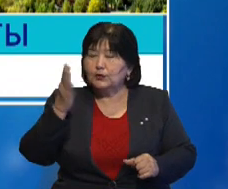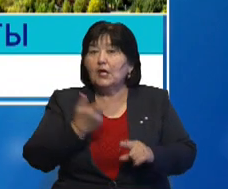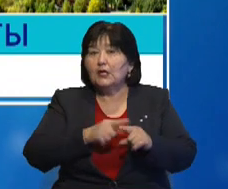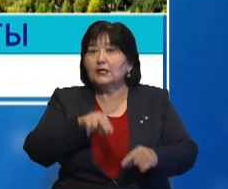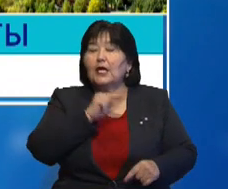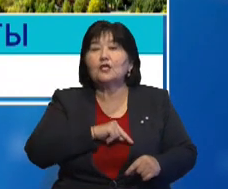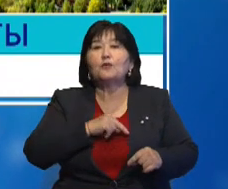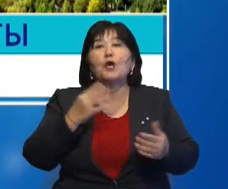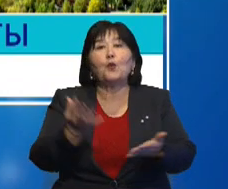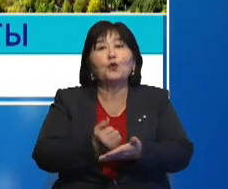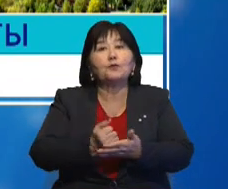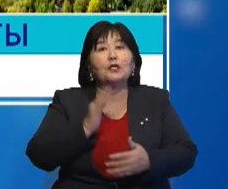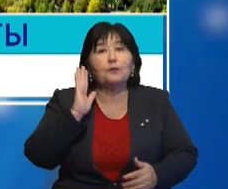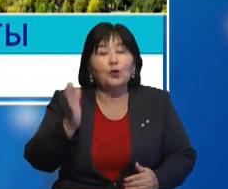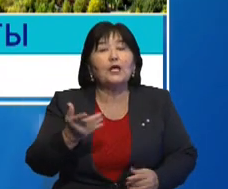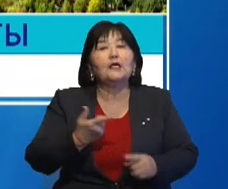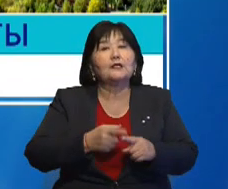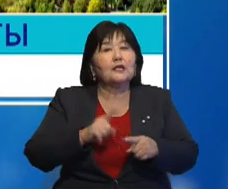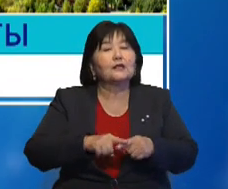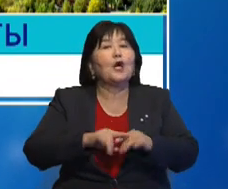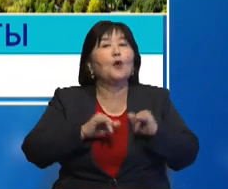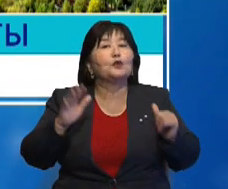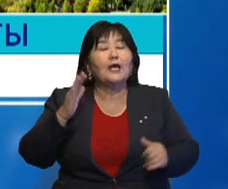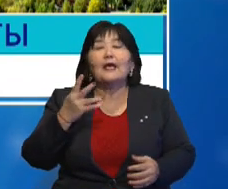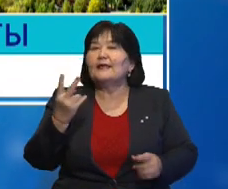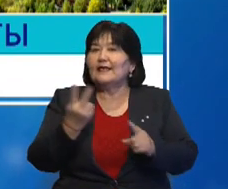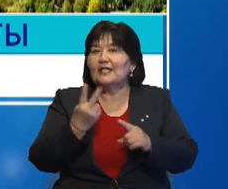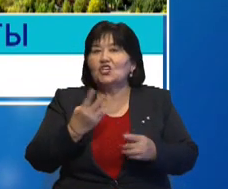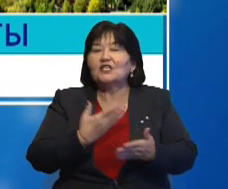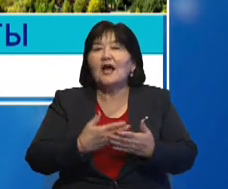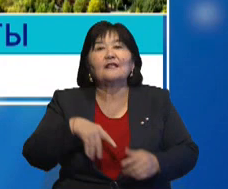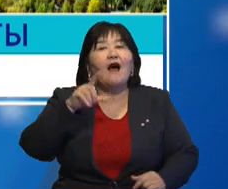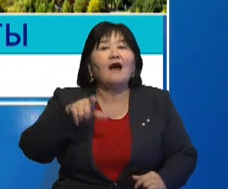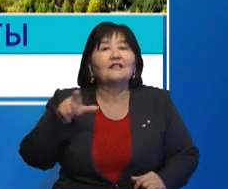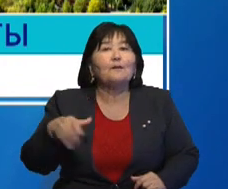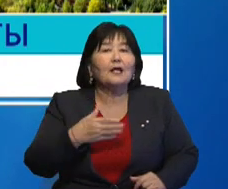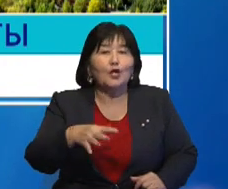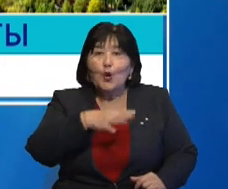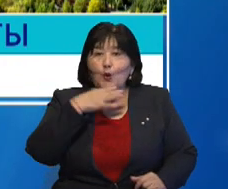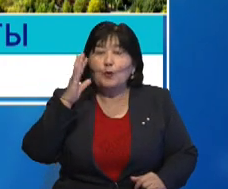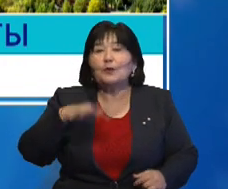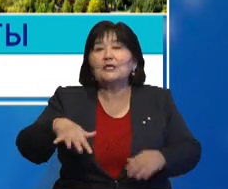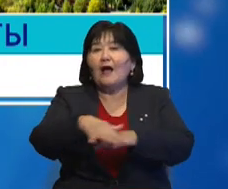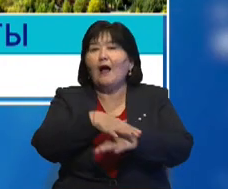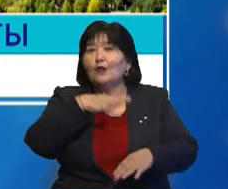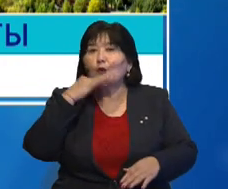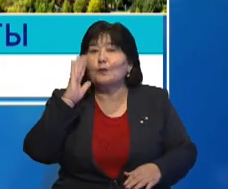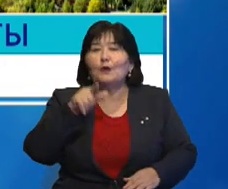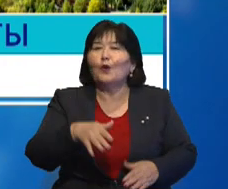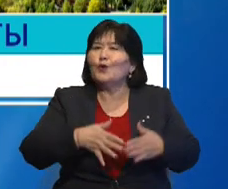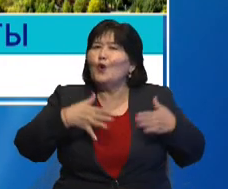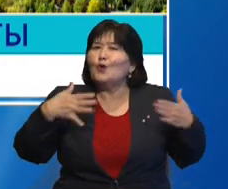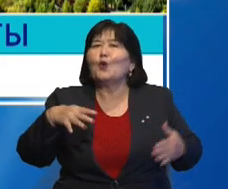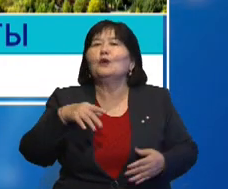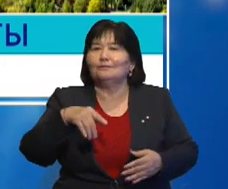еңбек өнінділігі болады, экономикалық өсім болады. Және екінші жағынан азаматтар көп болса, қалқы көп болса, ол үлкен